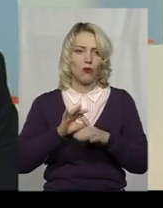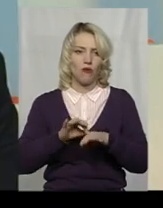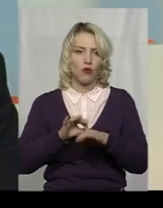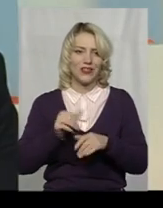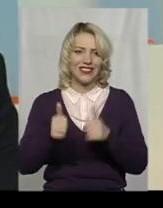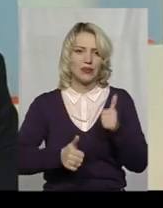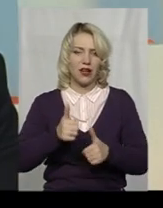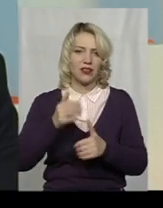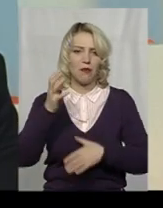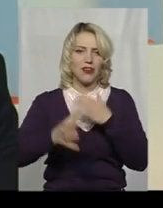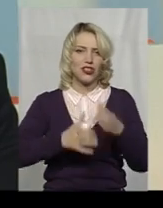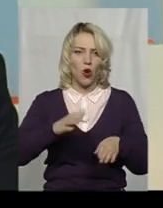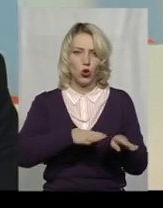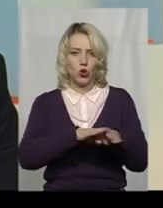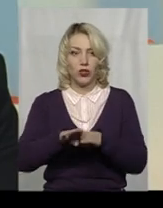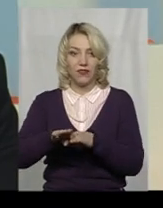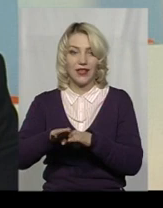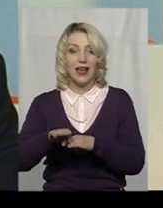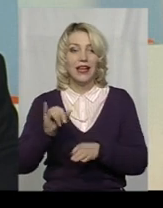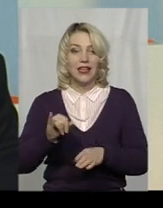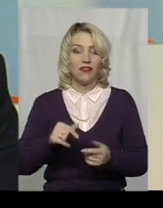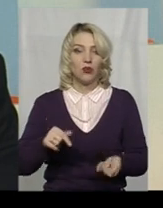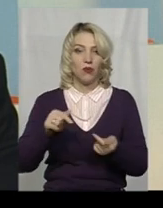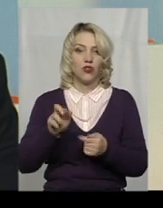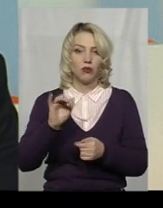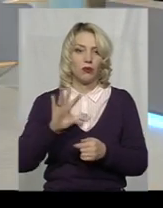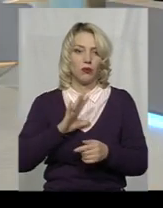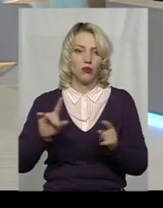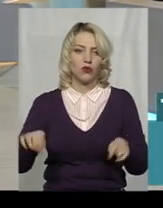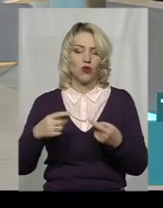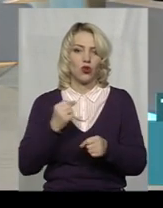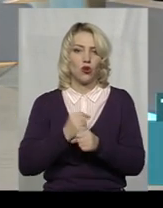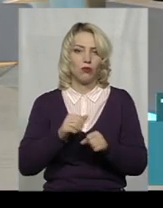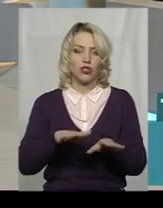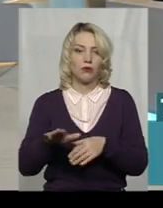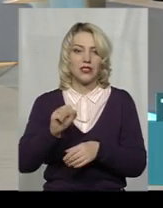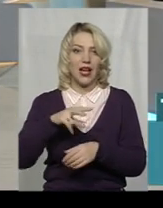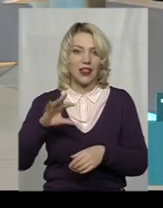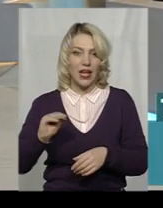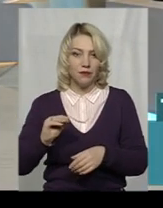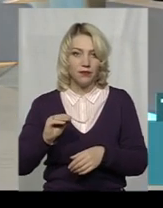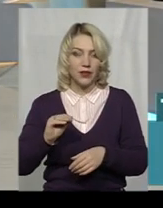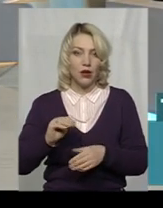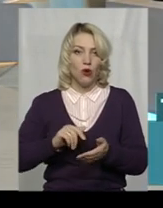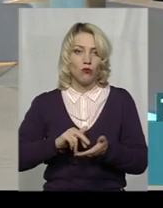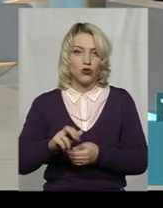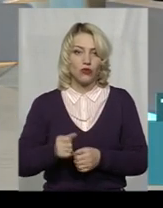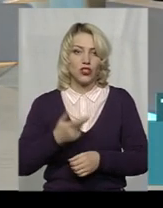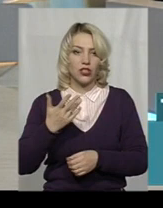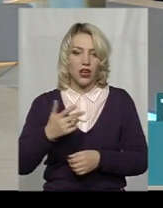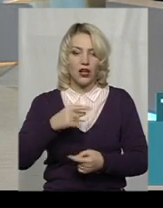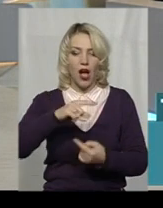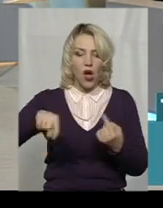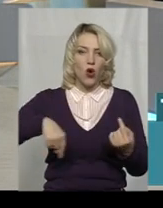змагання міжнародного рівня. І, відповідно, це би було створення робочих місць і таке інше. Але пройшовши кілька кругів